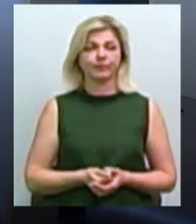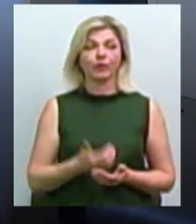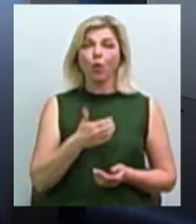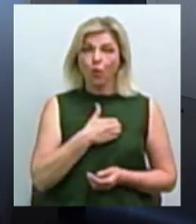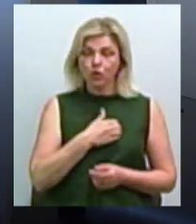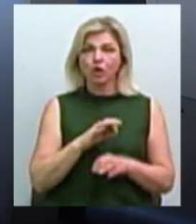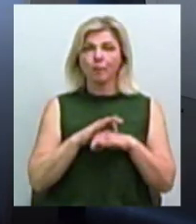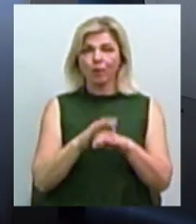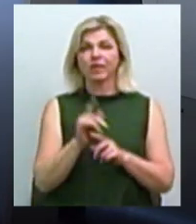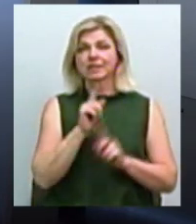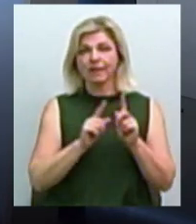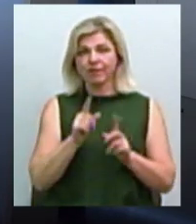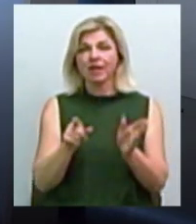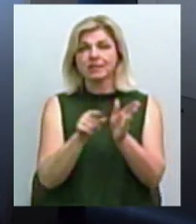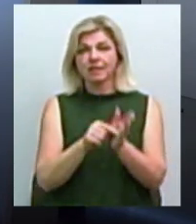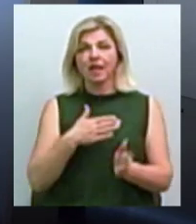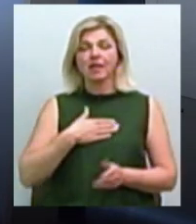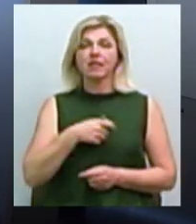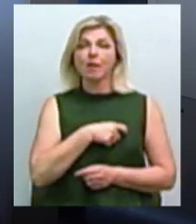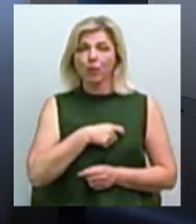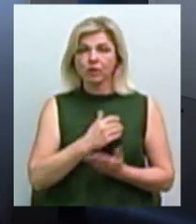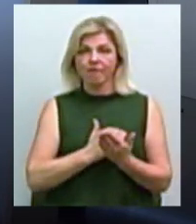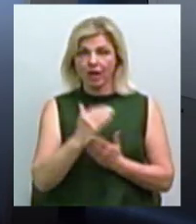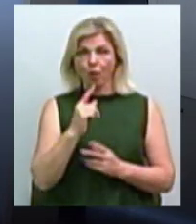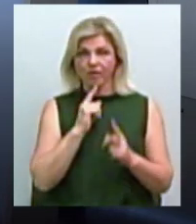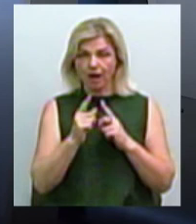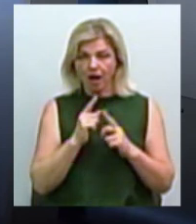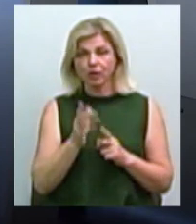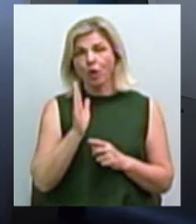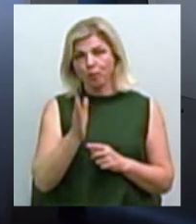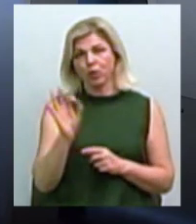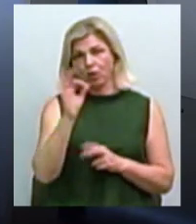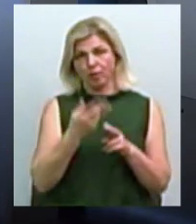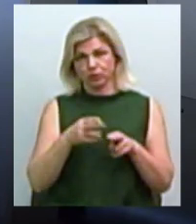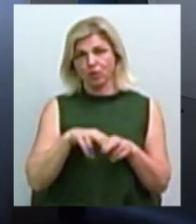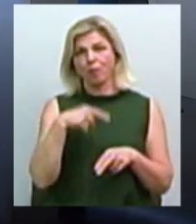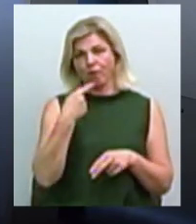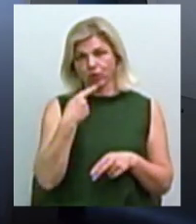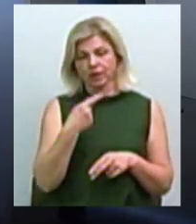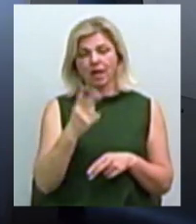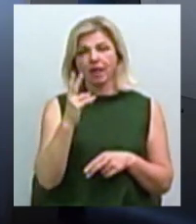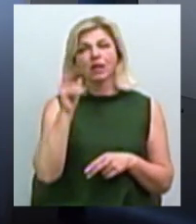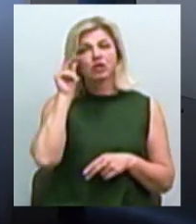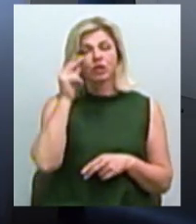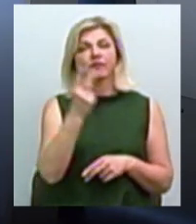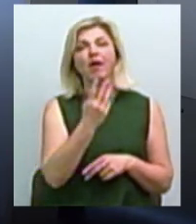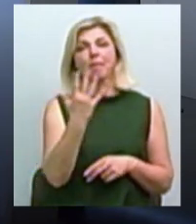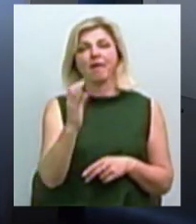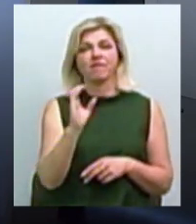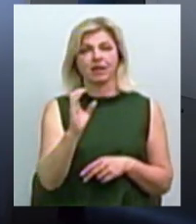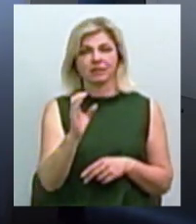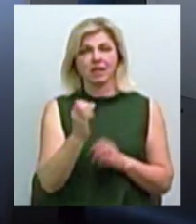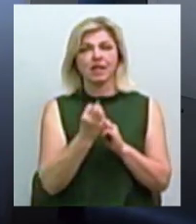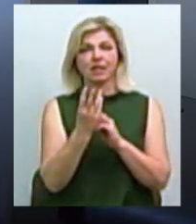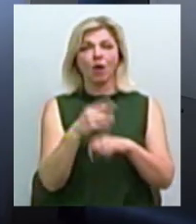провести засідання з нашими депутатами Верховної Ради, і будемо про це говорити на 25 вересня. На